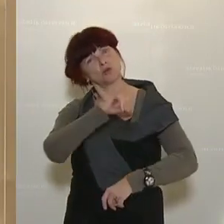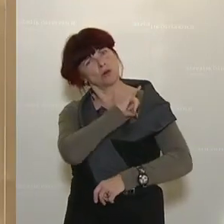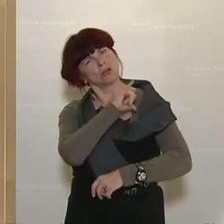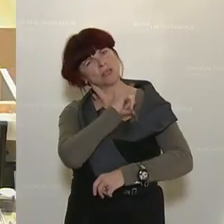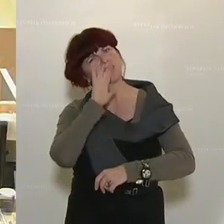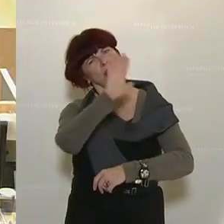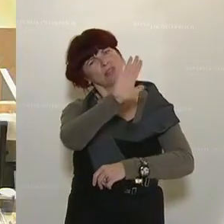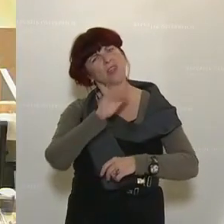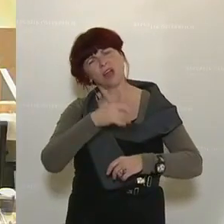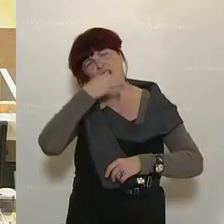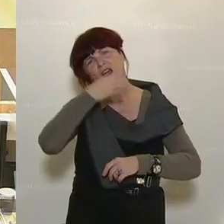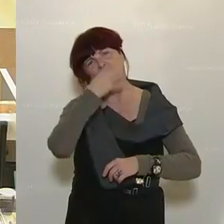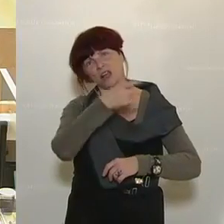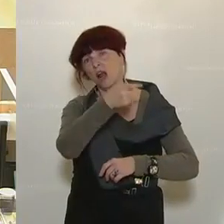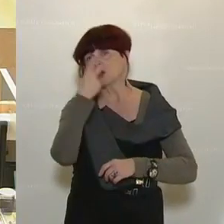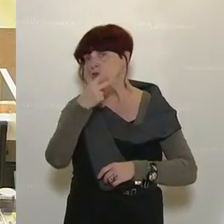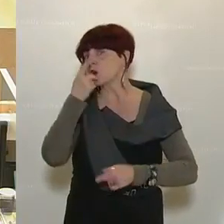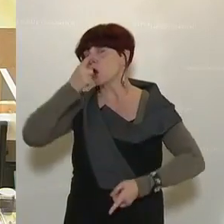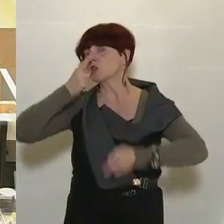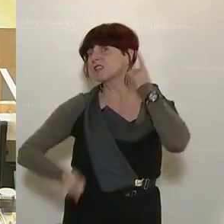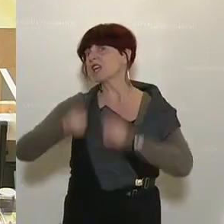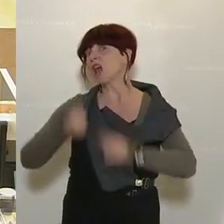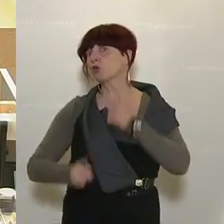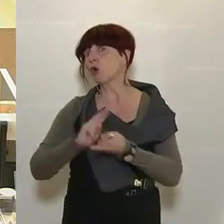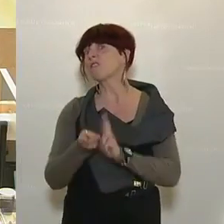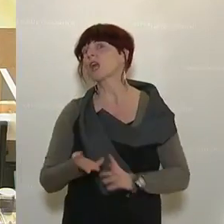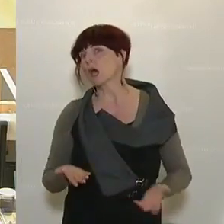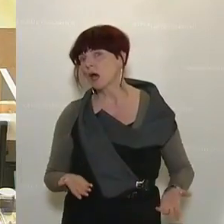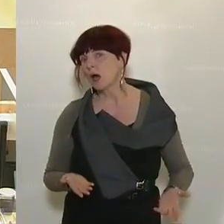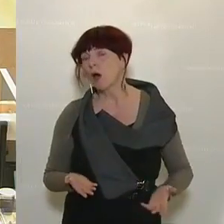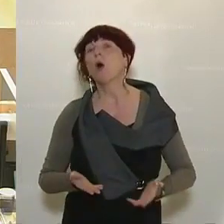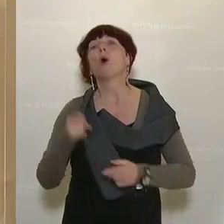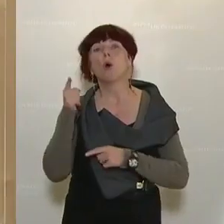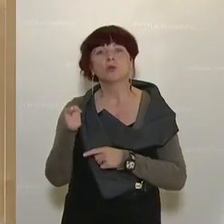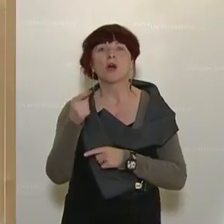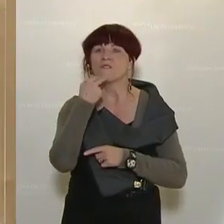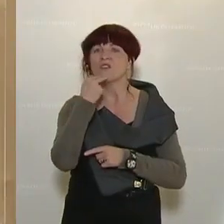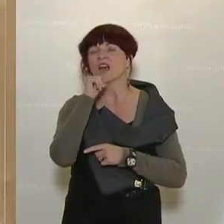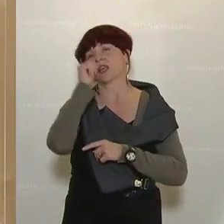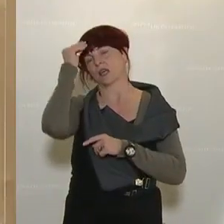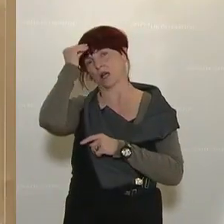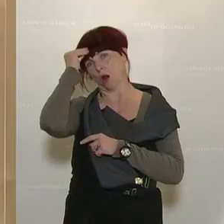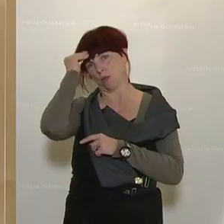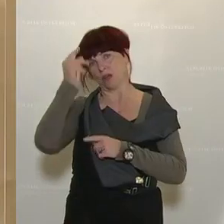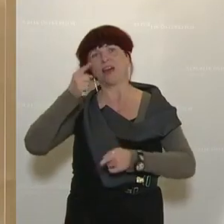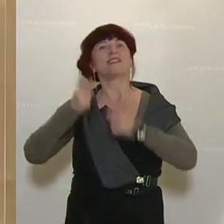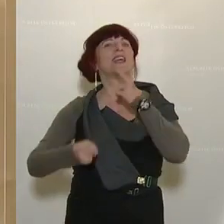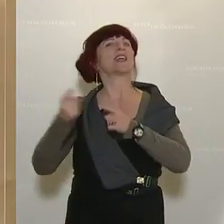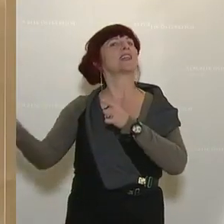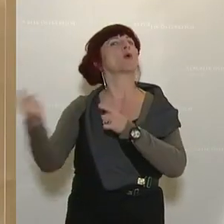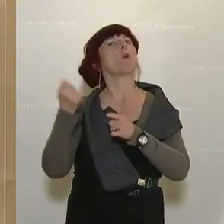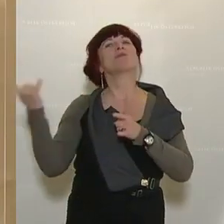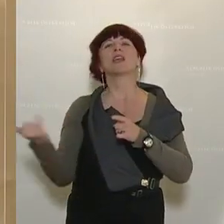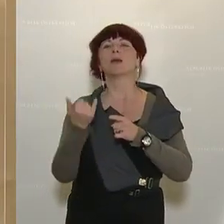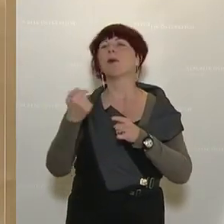läuft das alles auf diktatorische Maßnahmen hinaus. Und die, es nicht glauben, Diktatur kommt immer im Namen des Guten